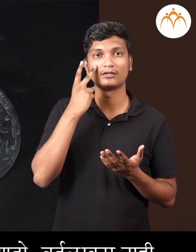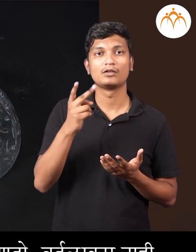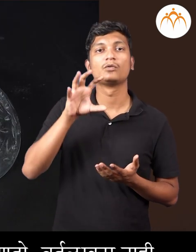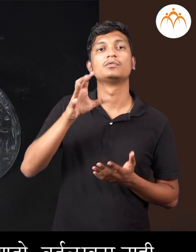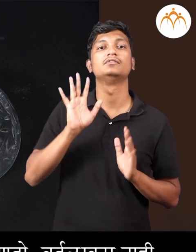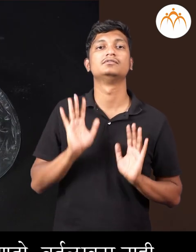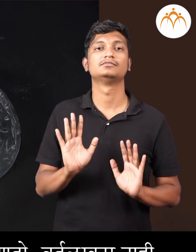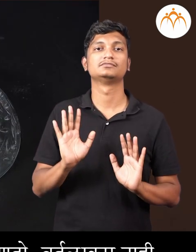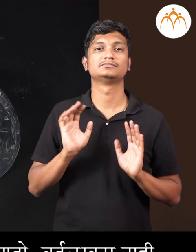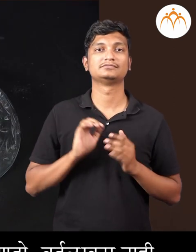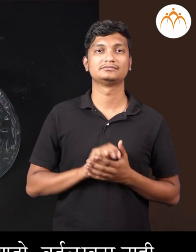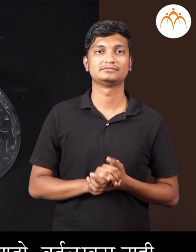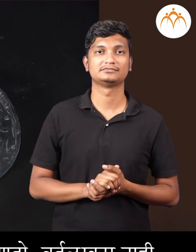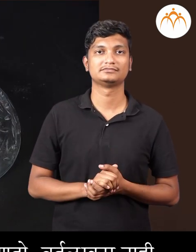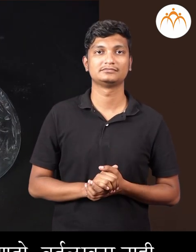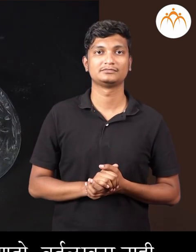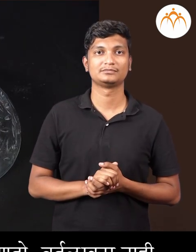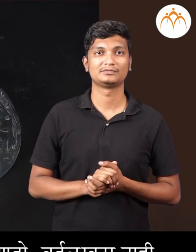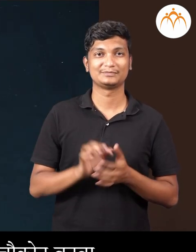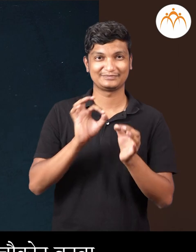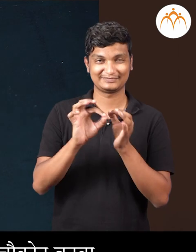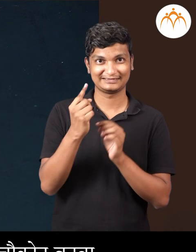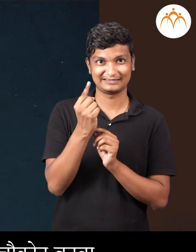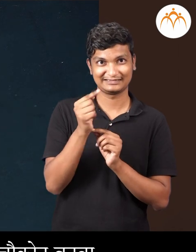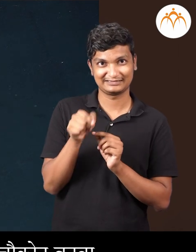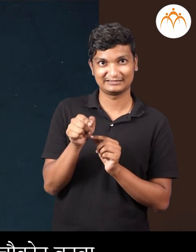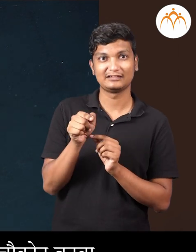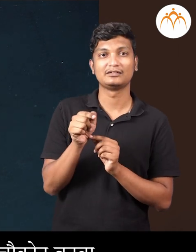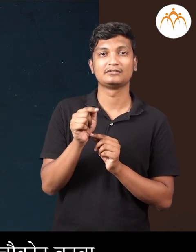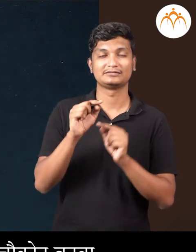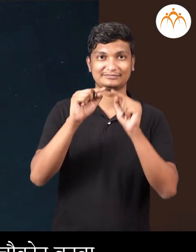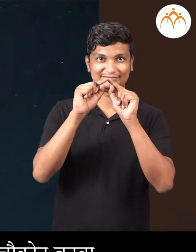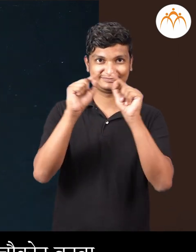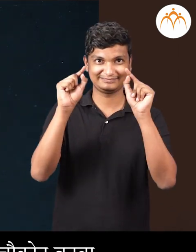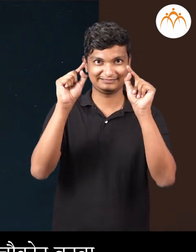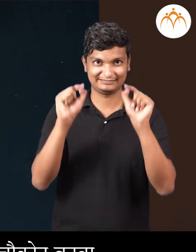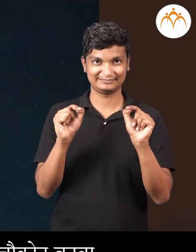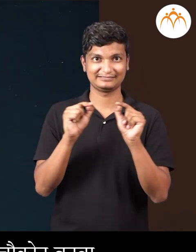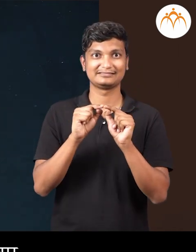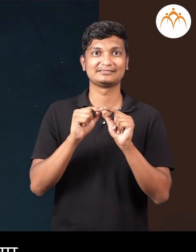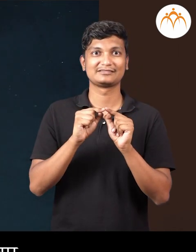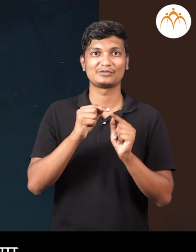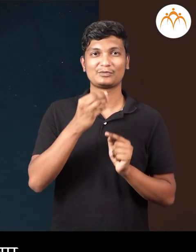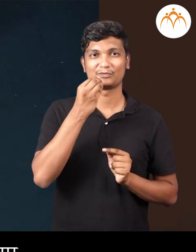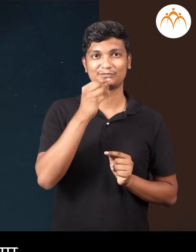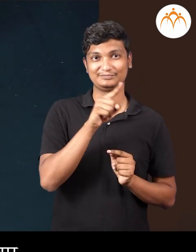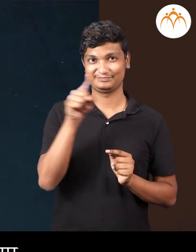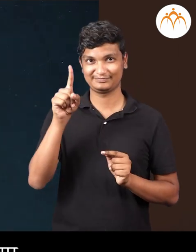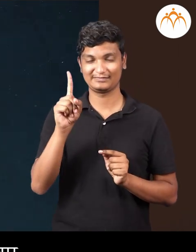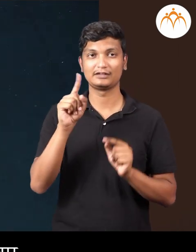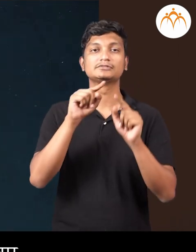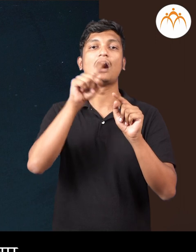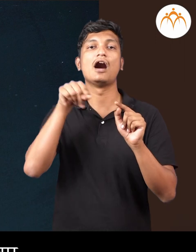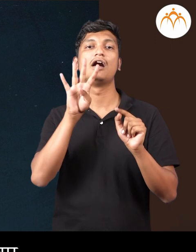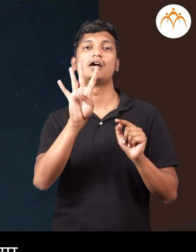आपन गोला कार मंटो। वर्तूला कार ने। आकपेटी चा काडया घहुन एक चवकोन बनवा। किती बाजु हैत।